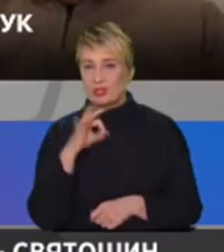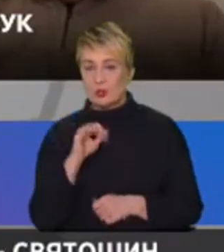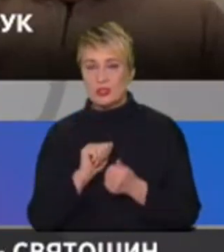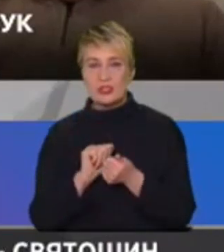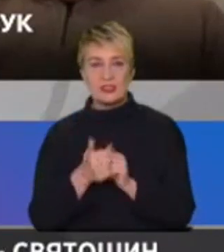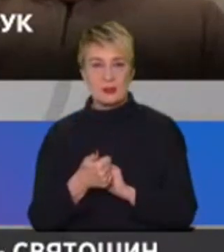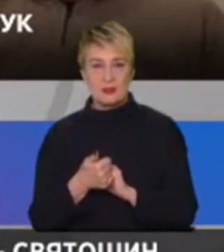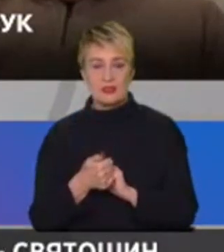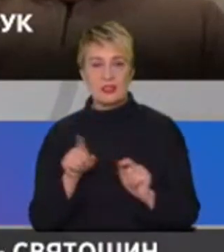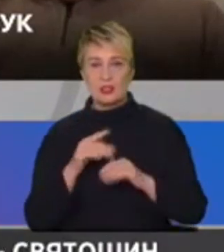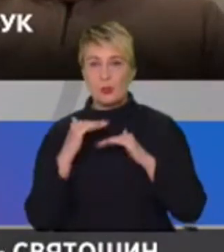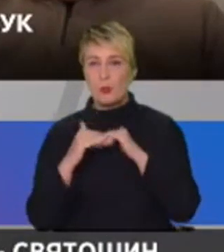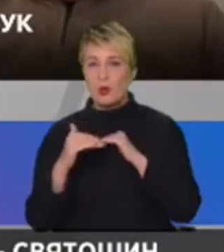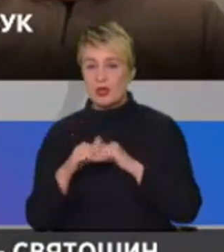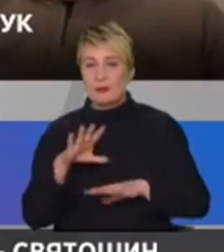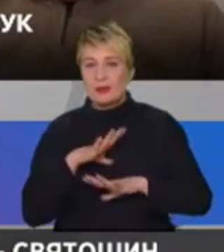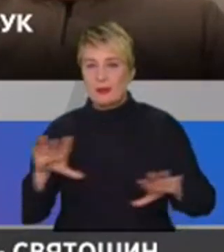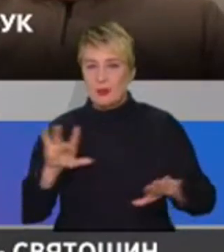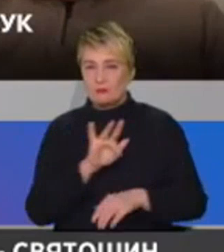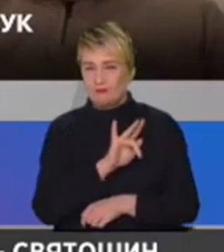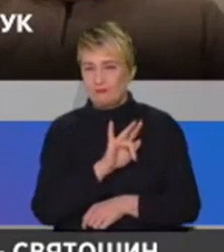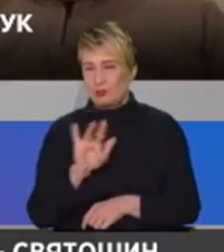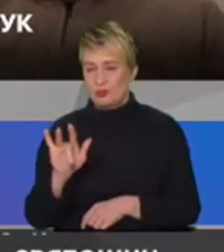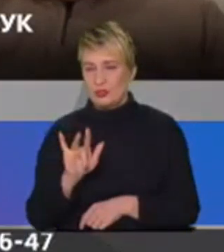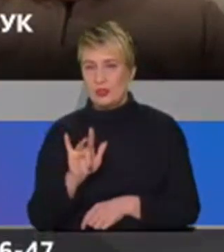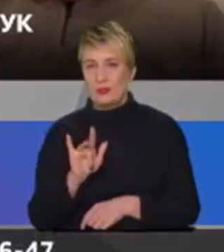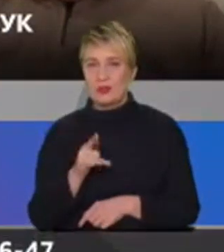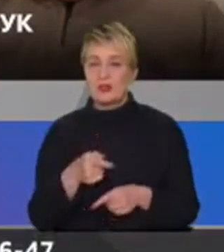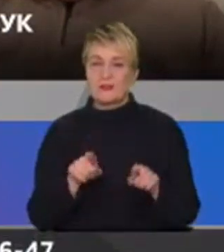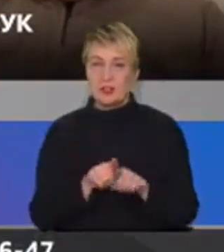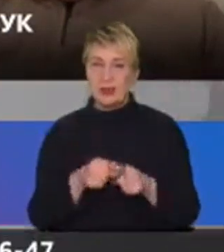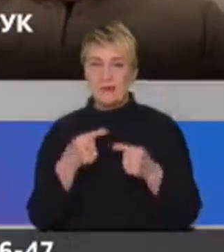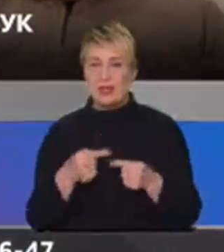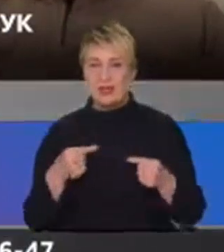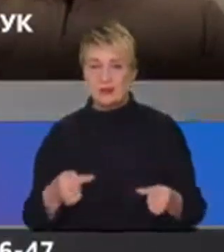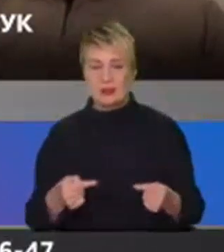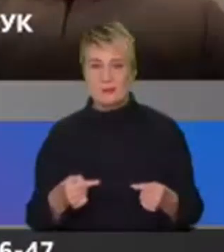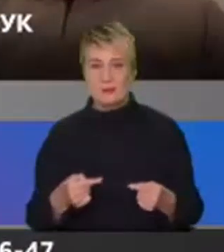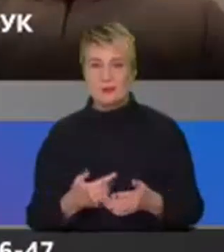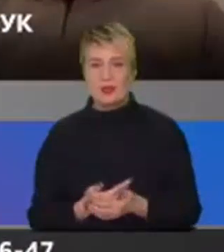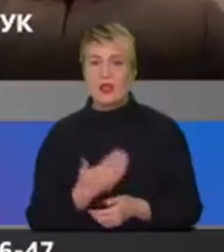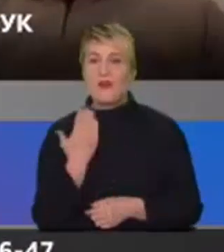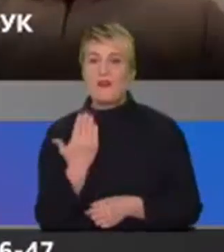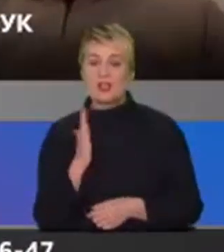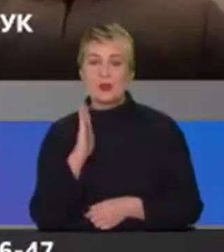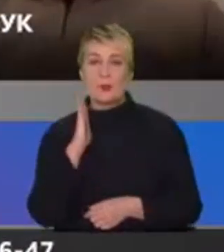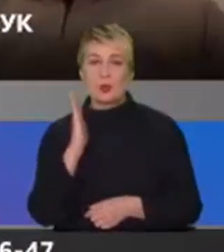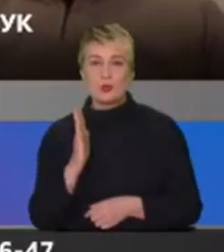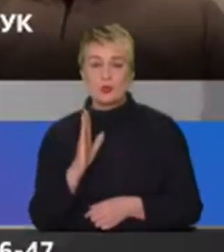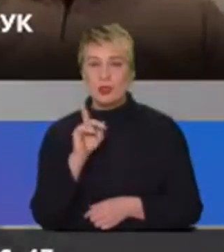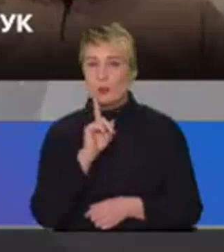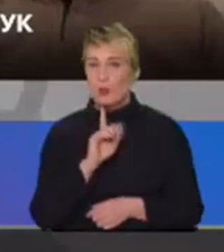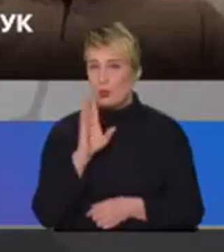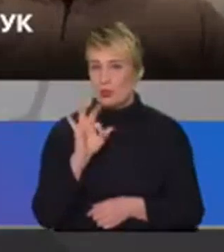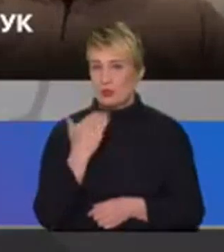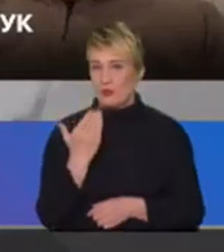менше, щоб поляни стояли порожні, як альтернативу хоча б таким варіантом. Ну, взагалі, які ваші прогнози? Поки що, слава Богу, у